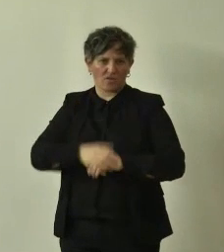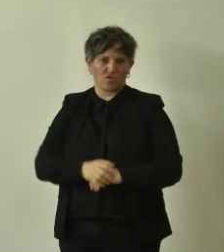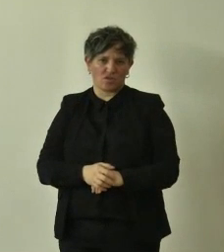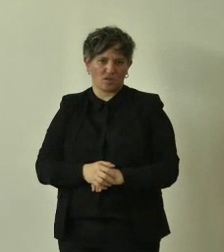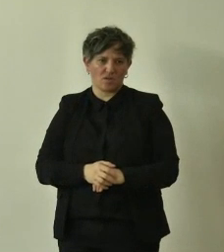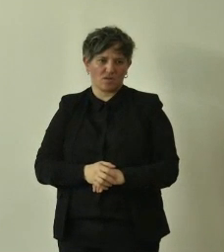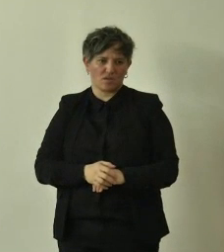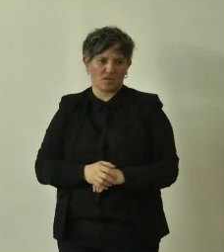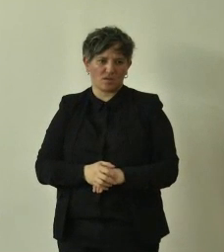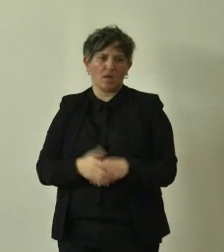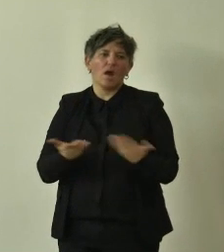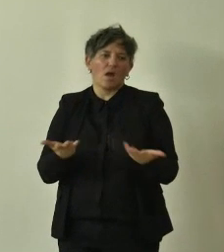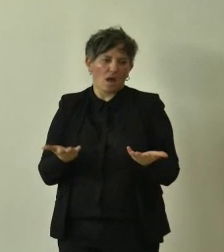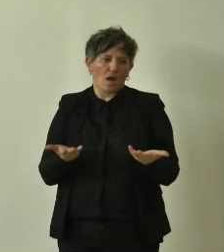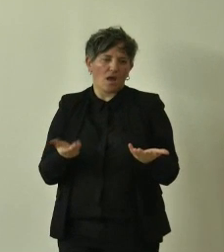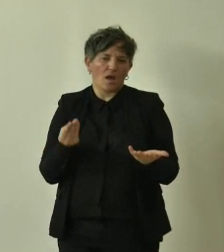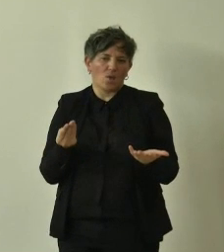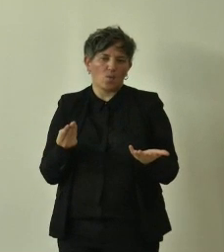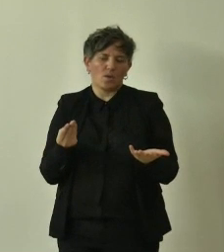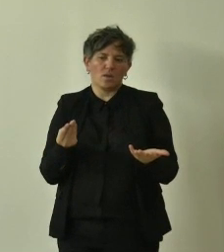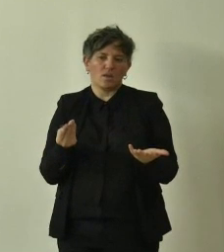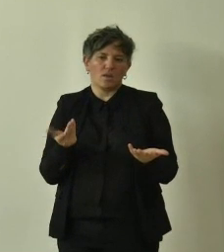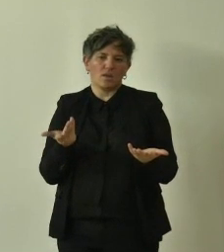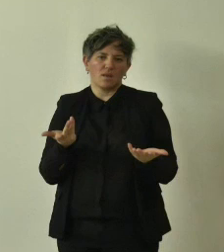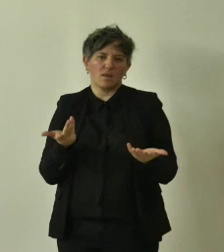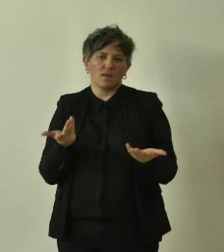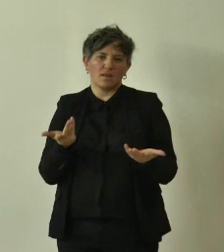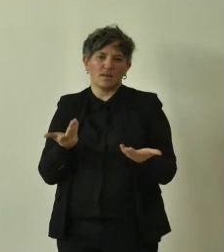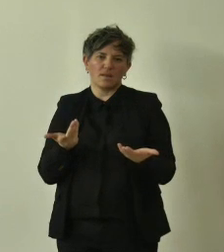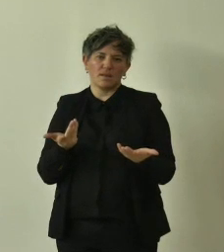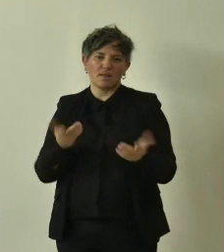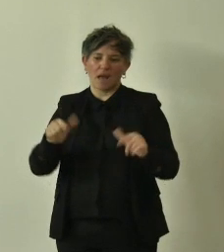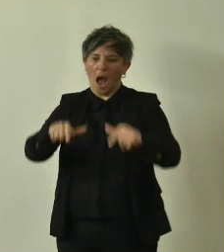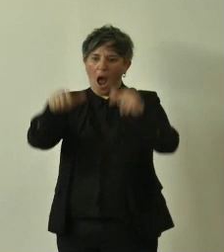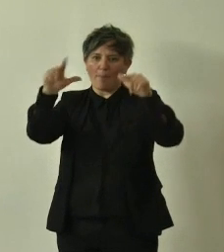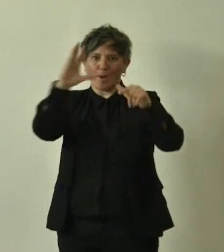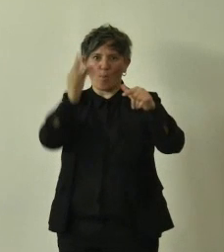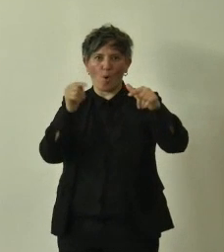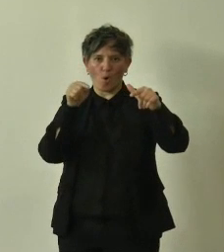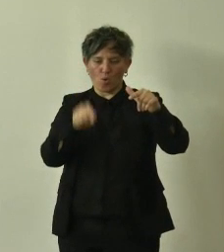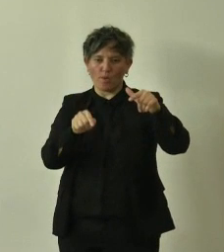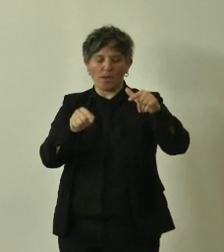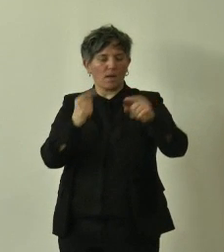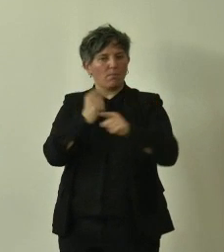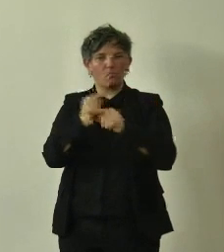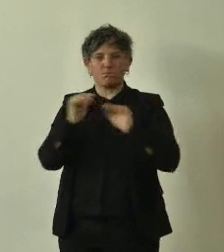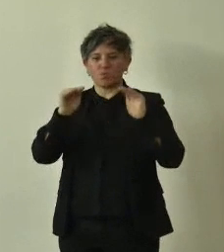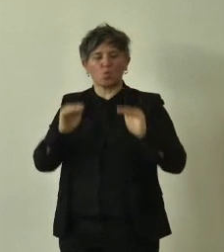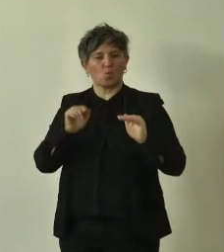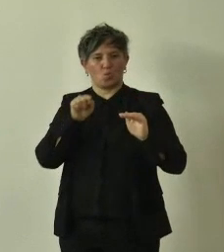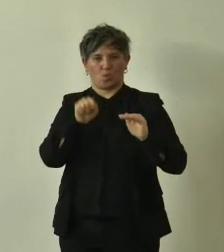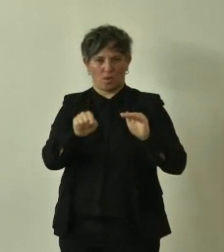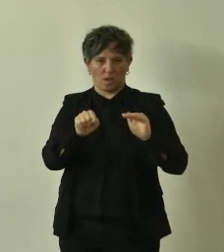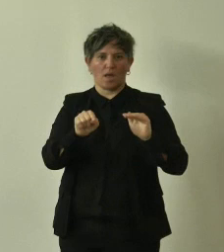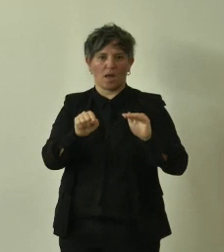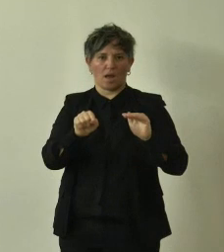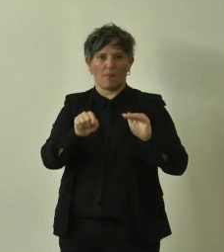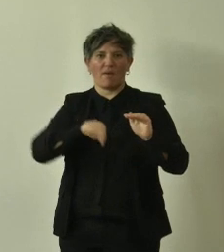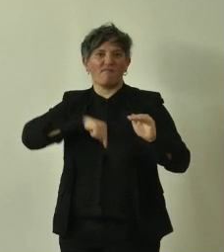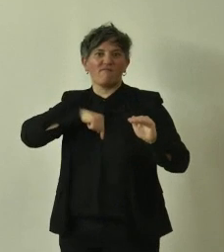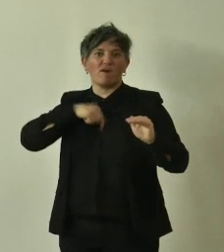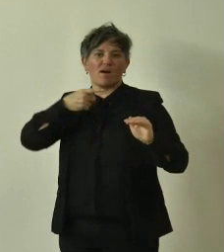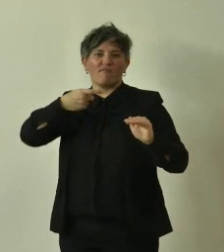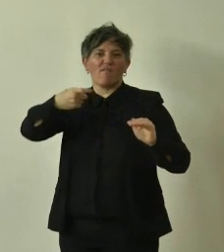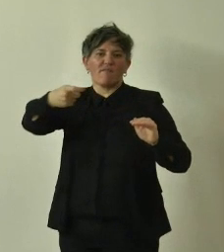deve passare anche il concetto che comunque un albero monumentale va salvaguardato ma non può essere eterno